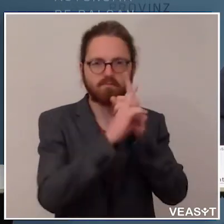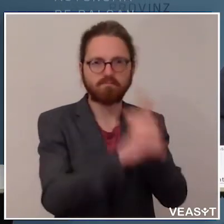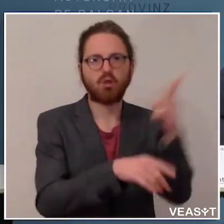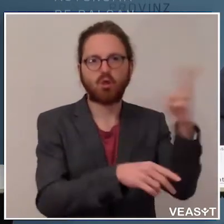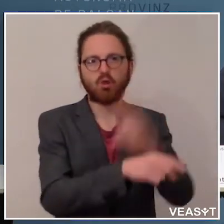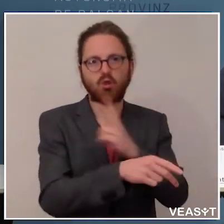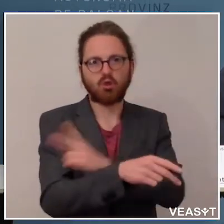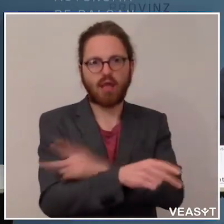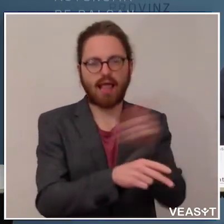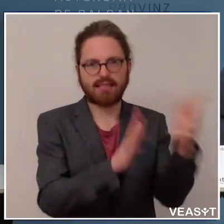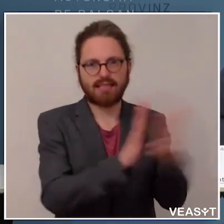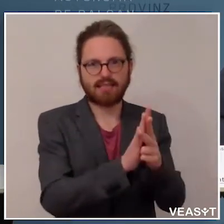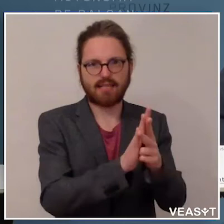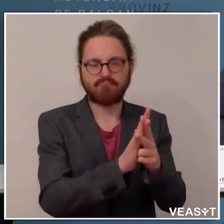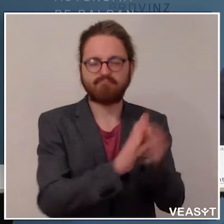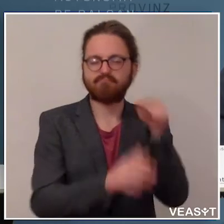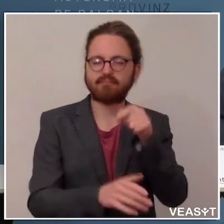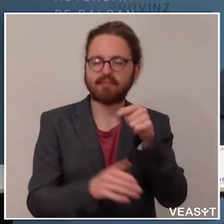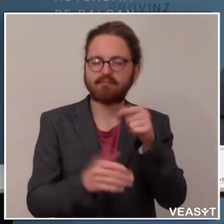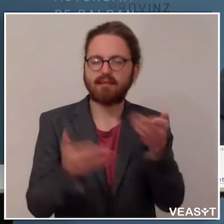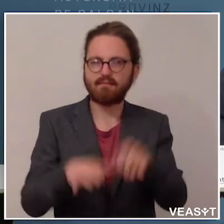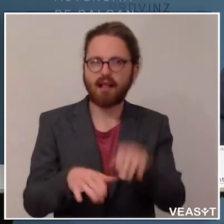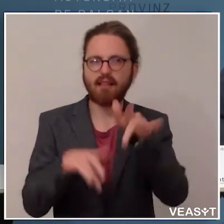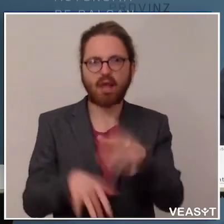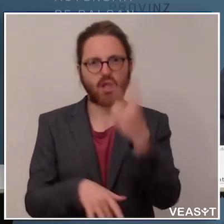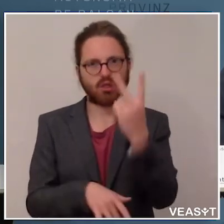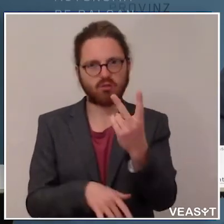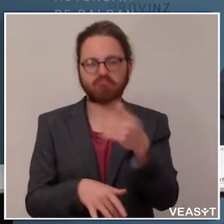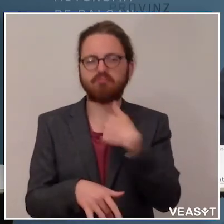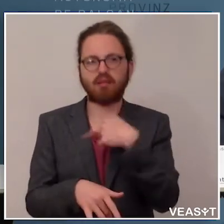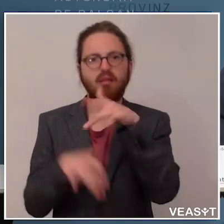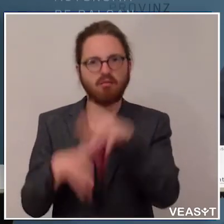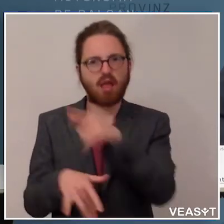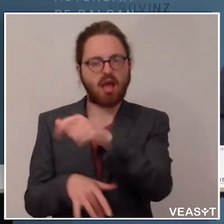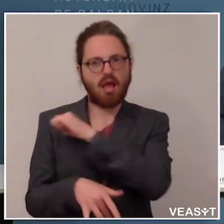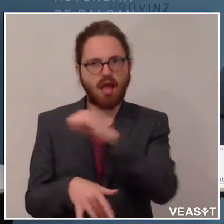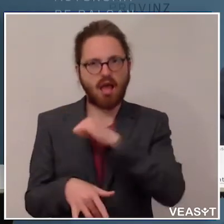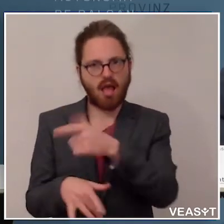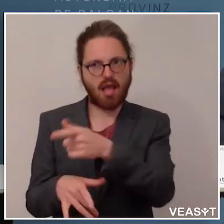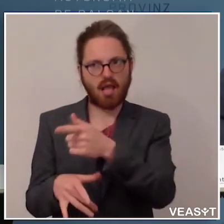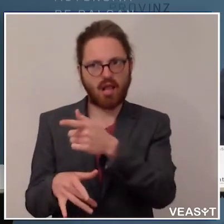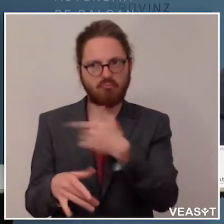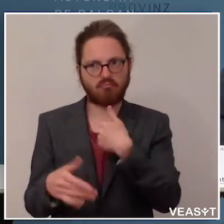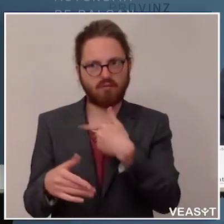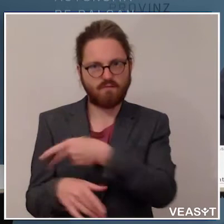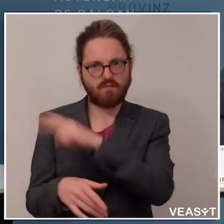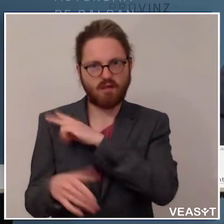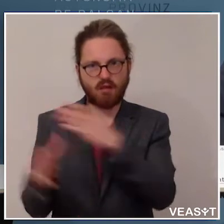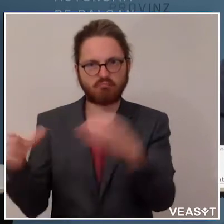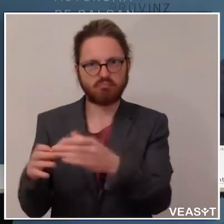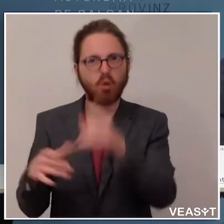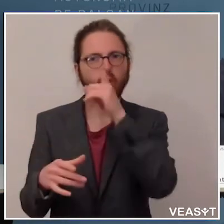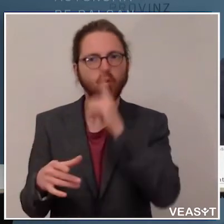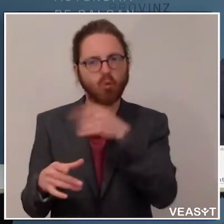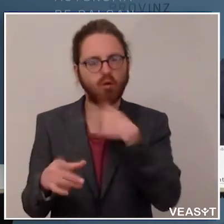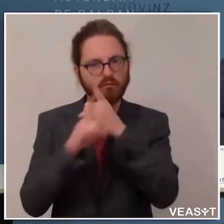wir beides. Wir haben zum Teil eigene Zuständigkeiten wahrgenommen, die also exklusiv sind, wo wir nur unter Anführungszeichen die Verfassung beachten müssen. Es sind